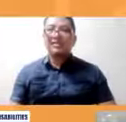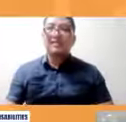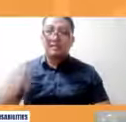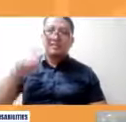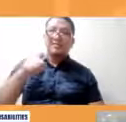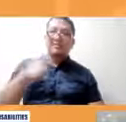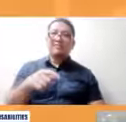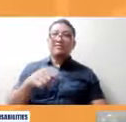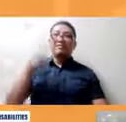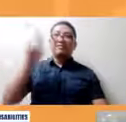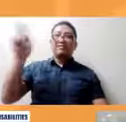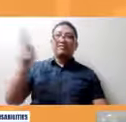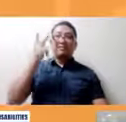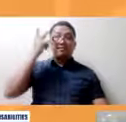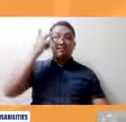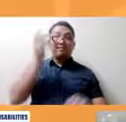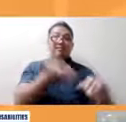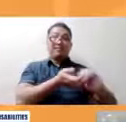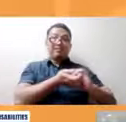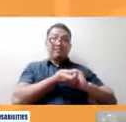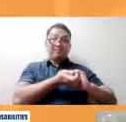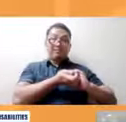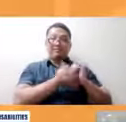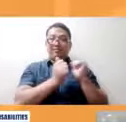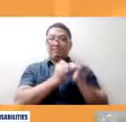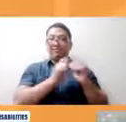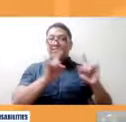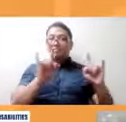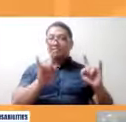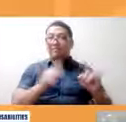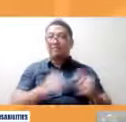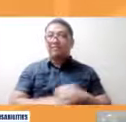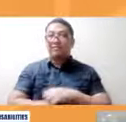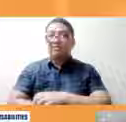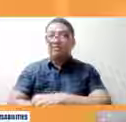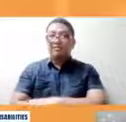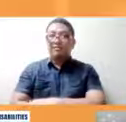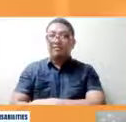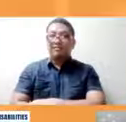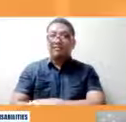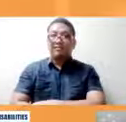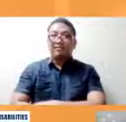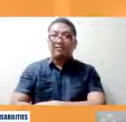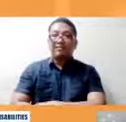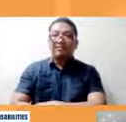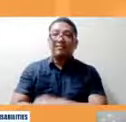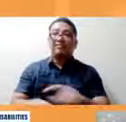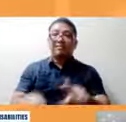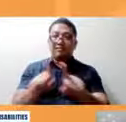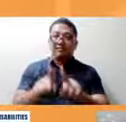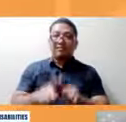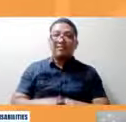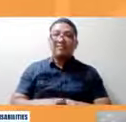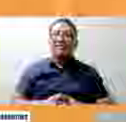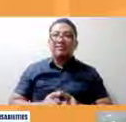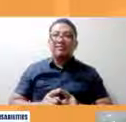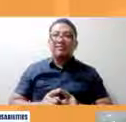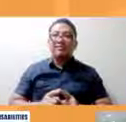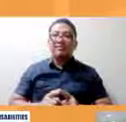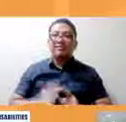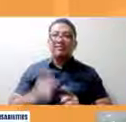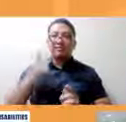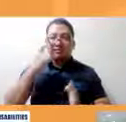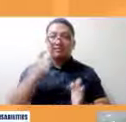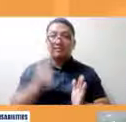ulit ito ang media. So, I really wish our media would also look at that,